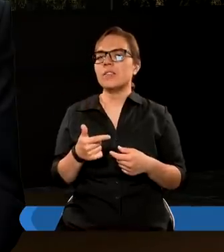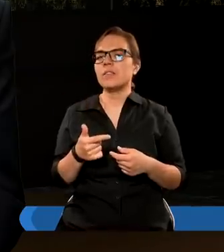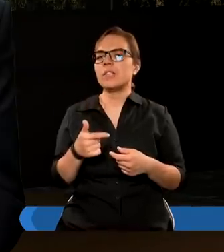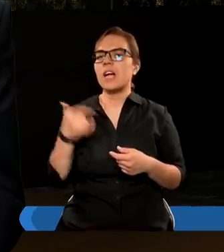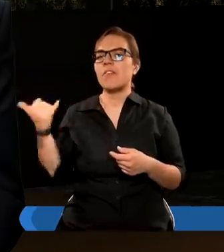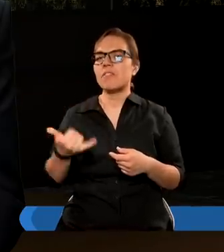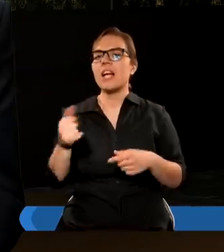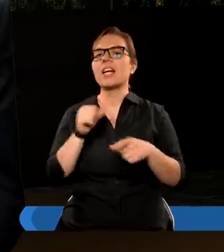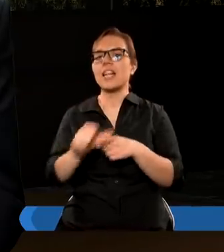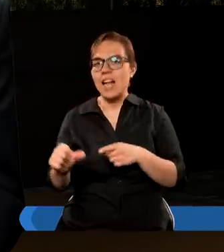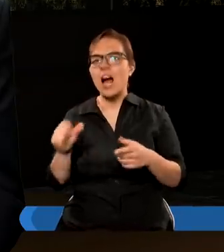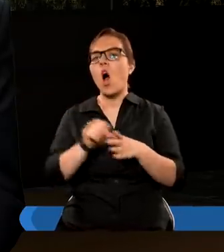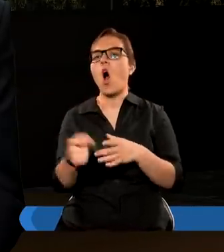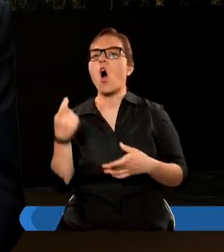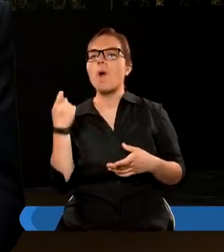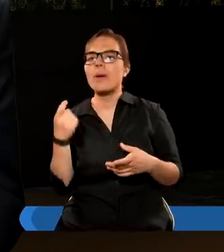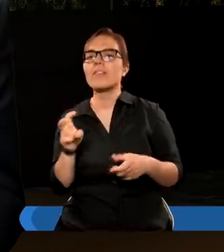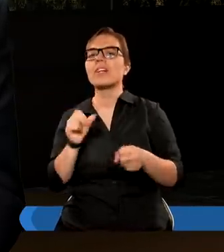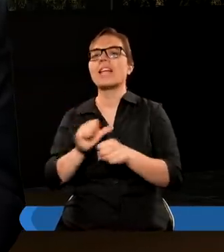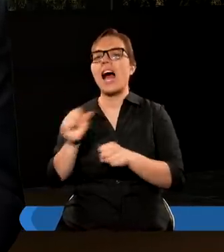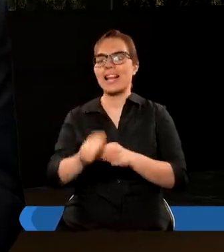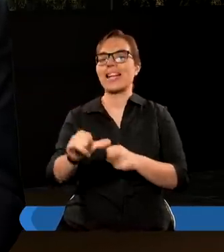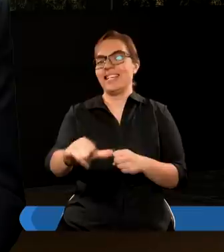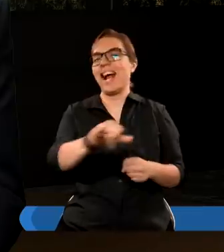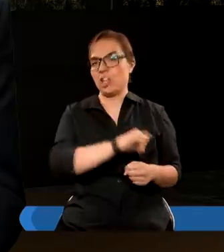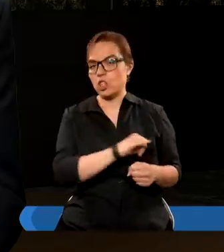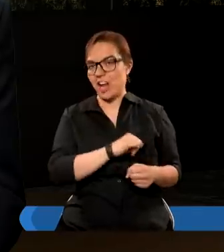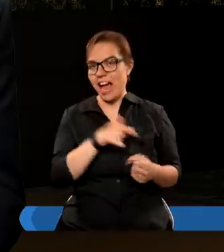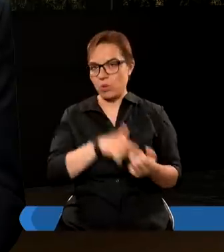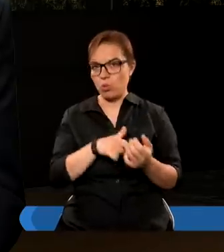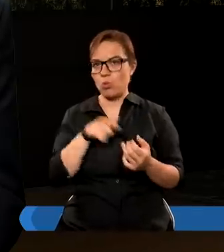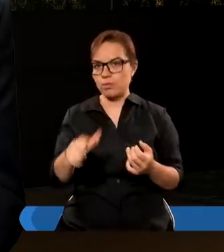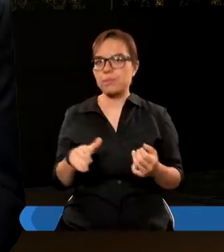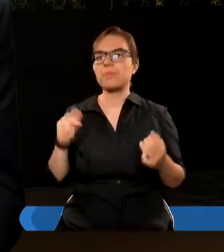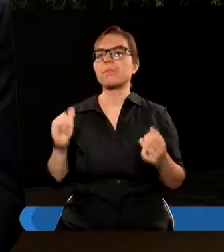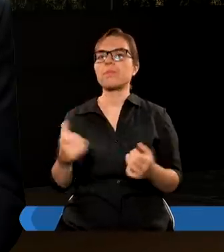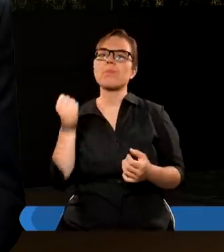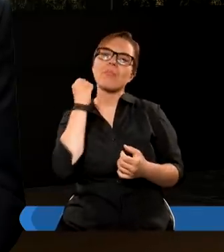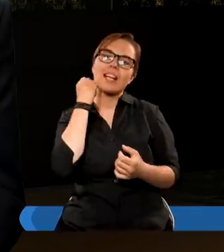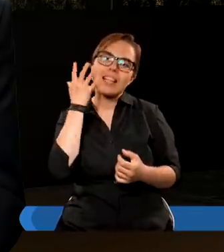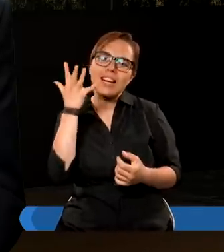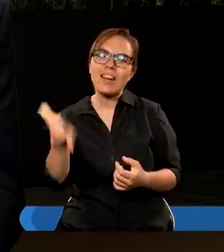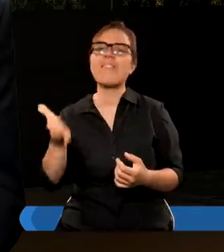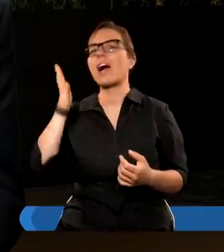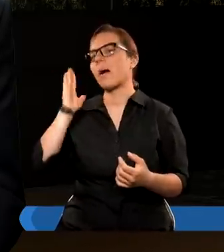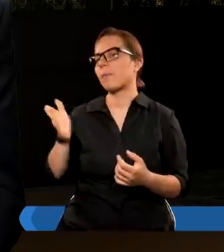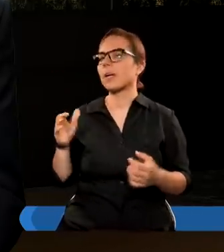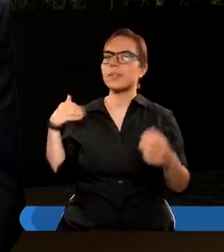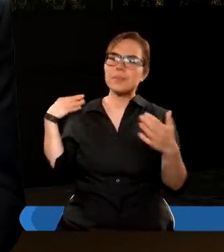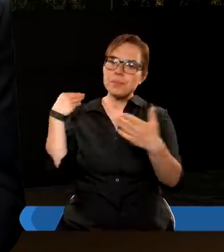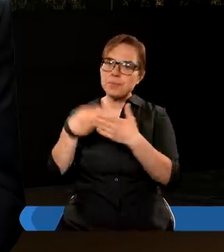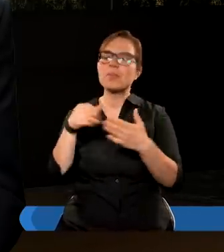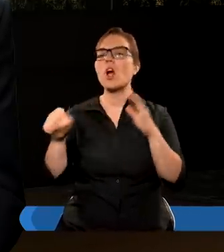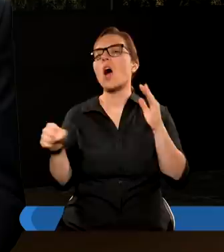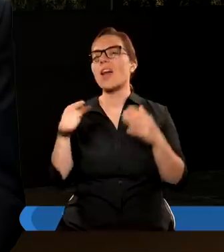Wieczna więc jest od momentu zaistnienia grzechu i trwać będzie ta dobra